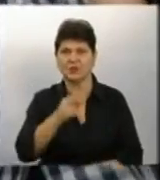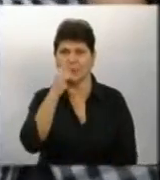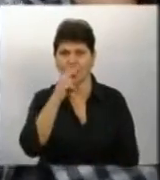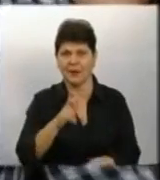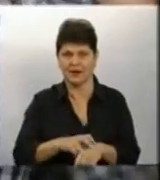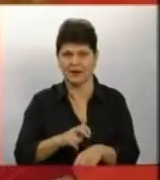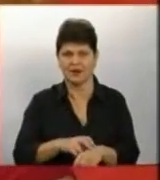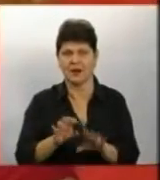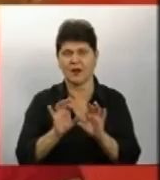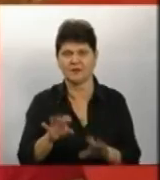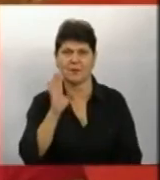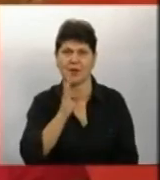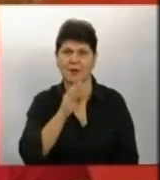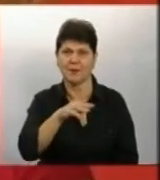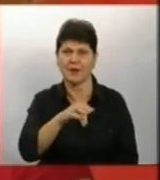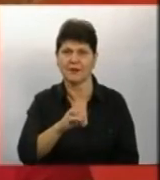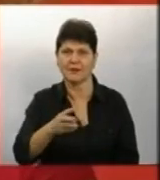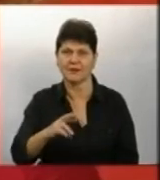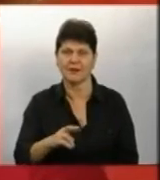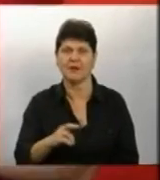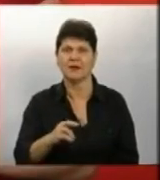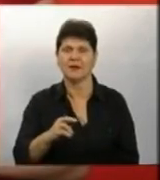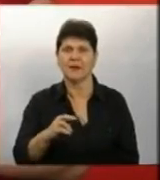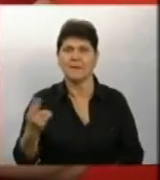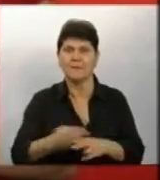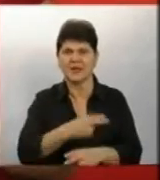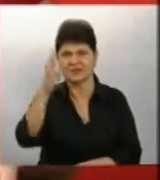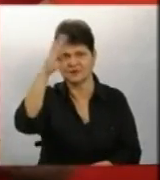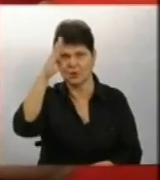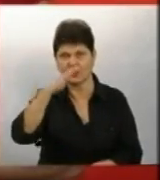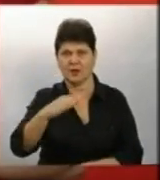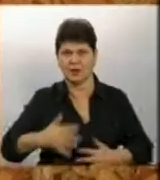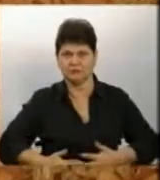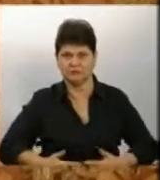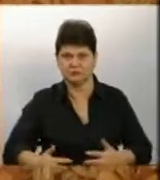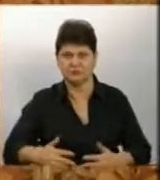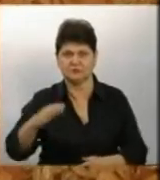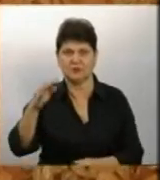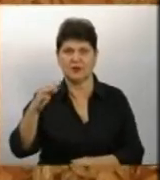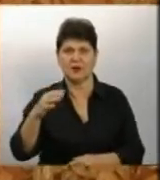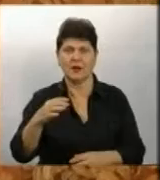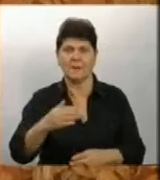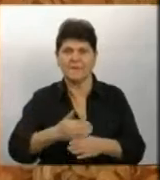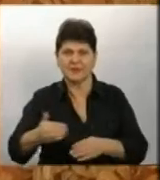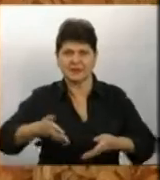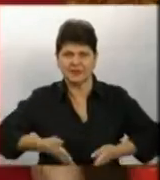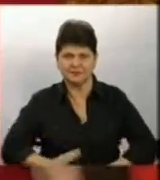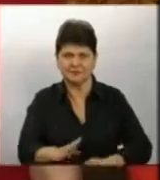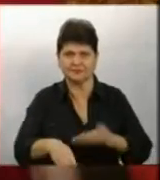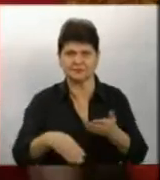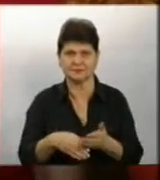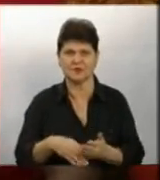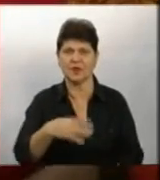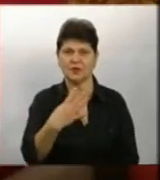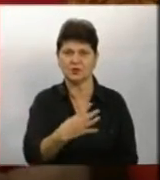лікарів, розповідає мама Тетяна, Нікіта пробув в утробі без води дві доби Народився лише після стимулювання пологів «На 41-му